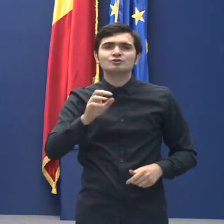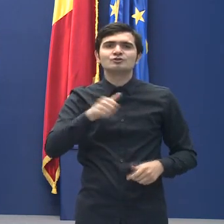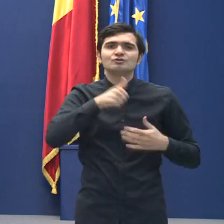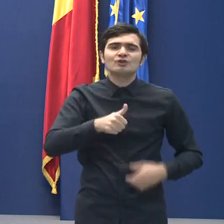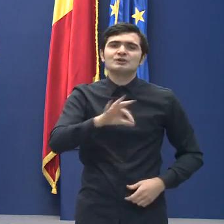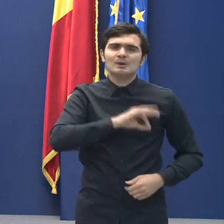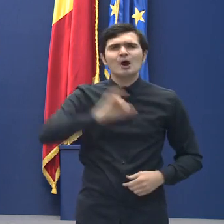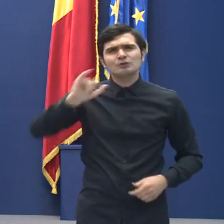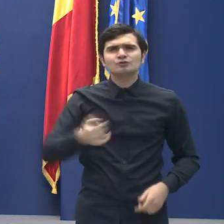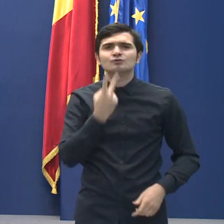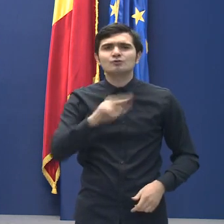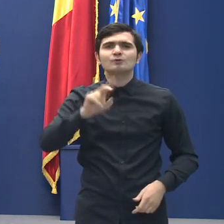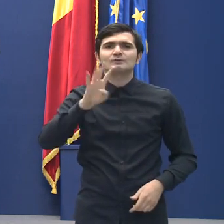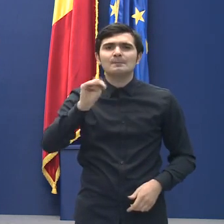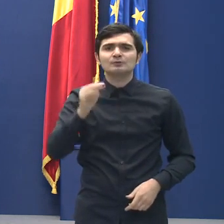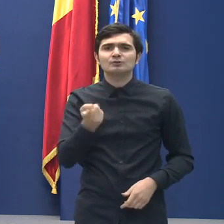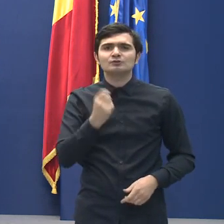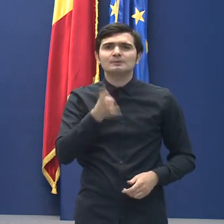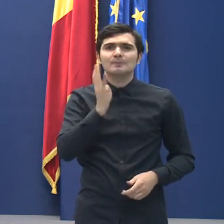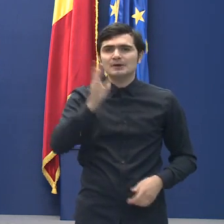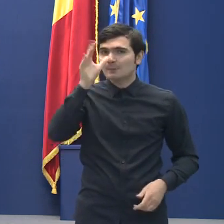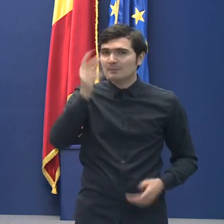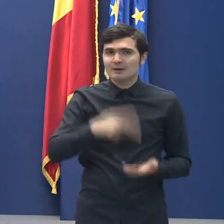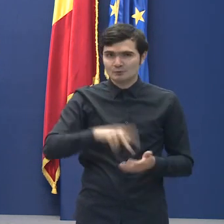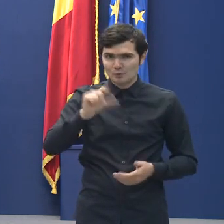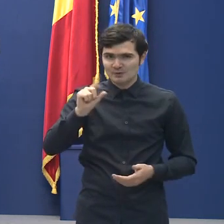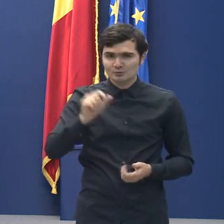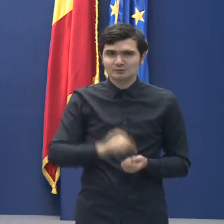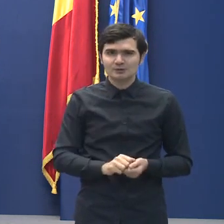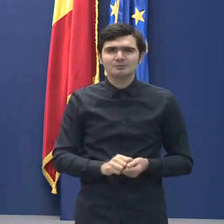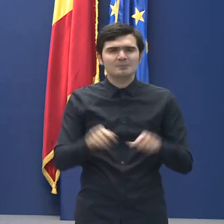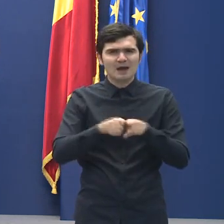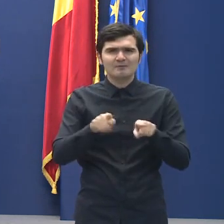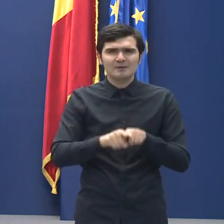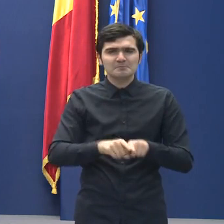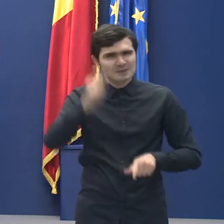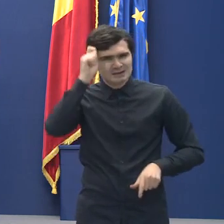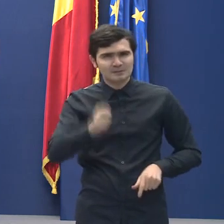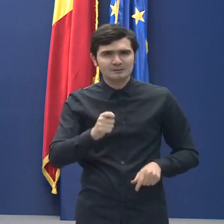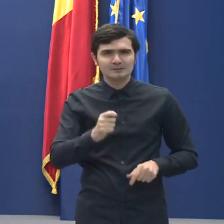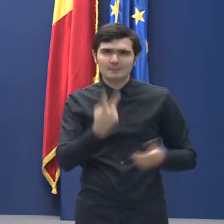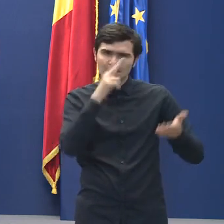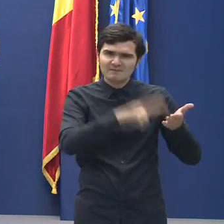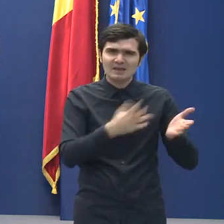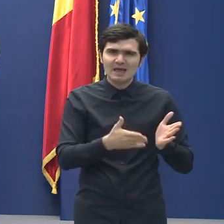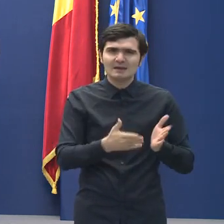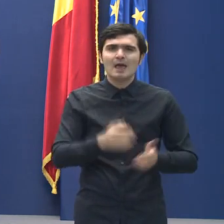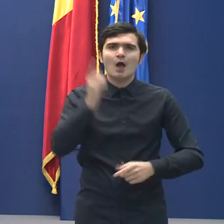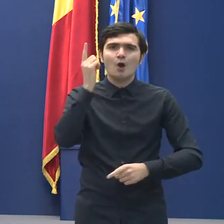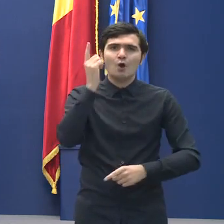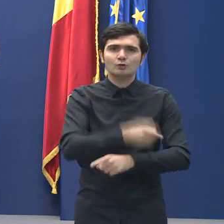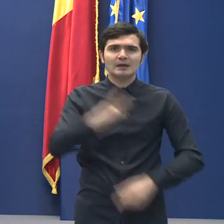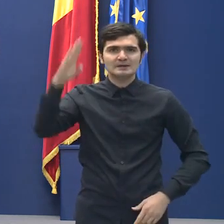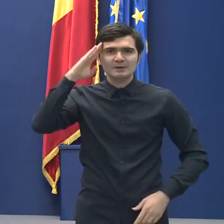din 14 aprilie 2020, cât și de prevederile ordonanțelor militare emise până în